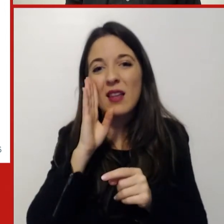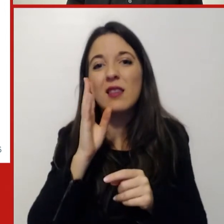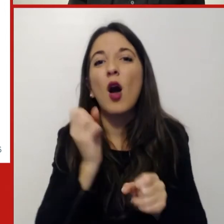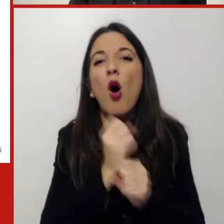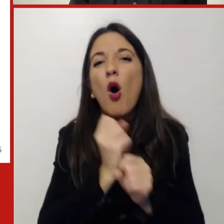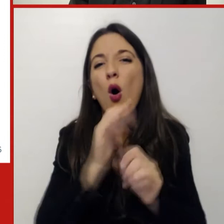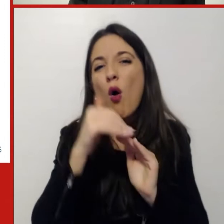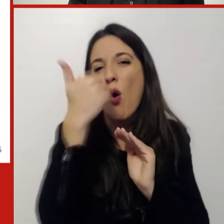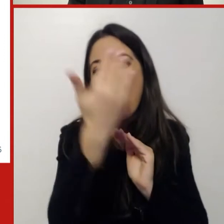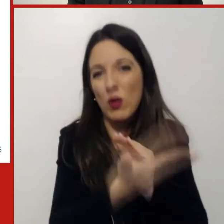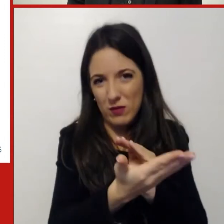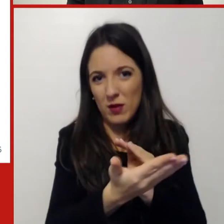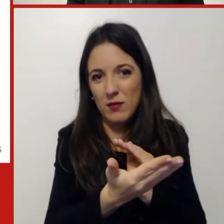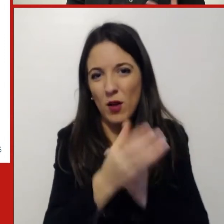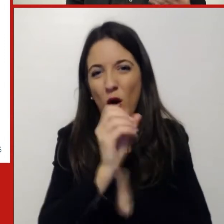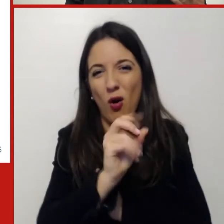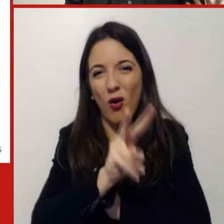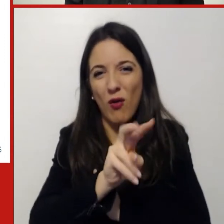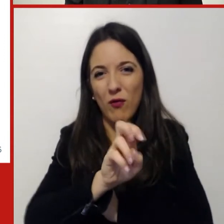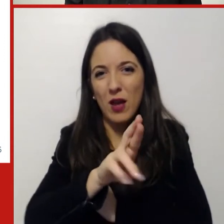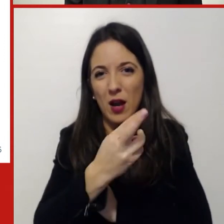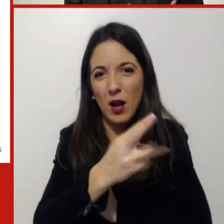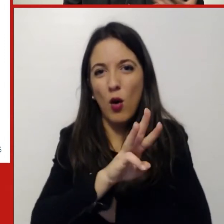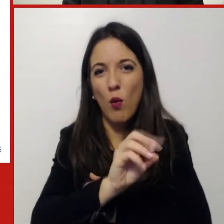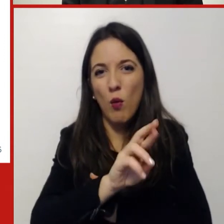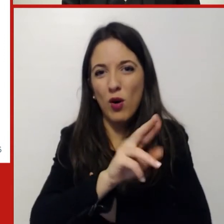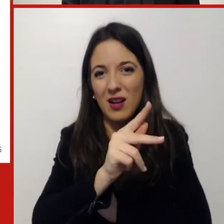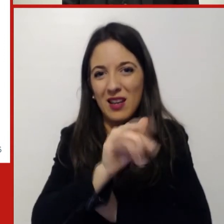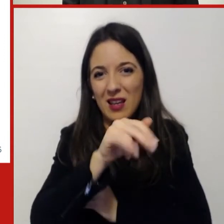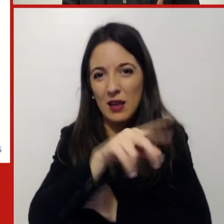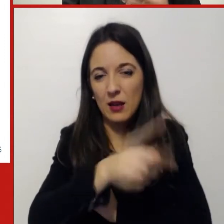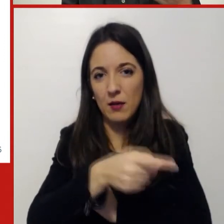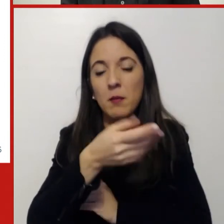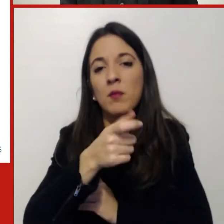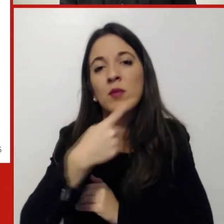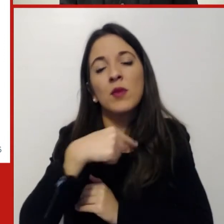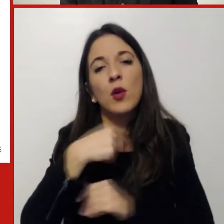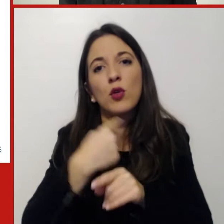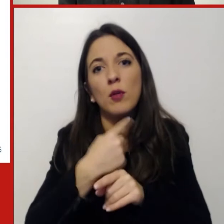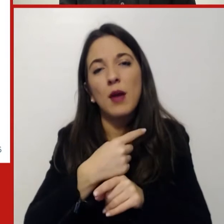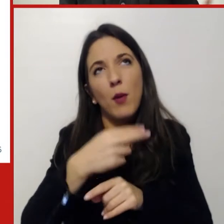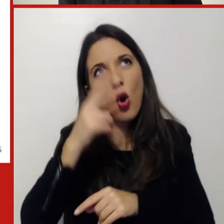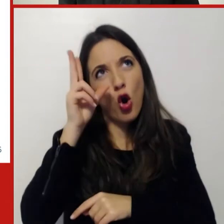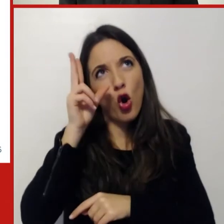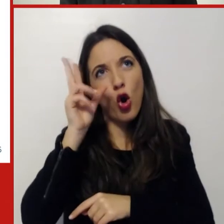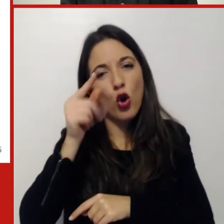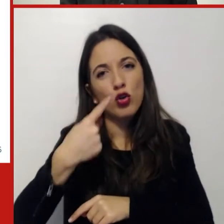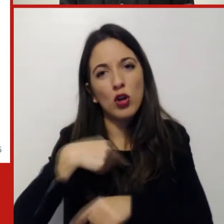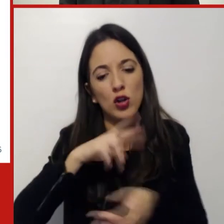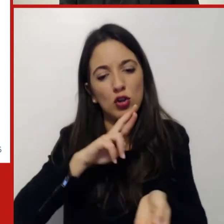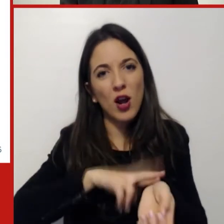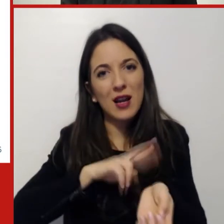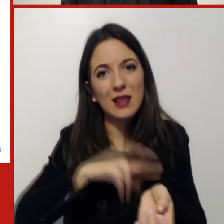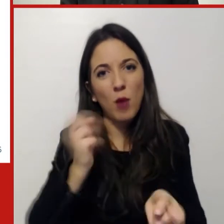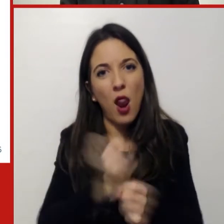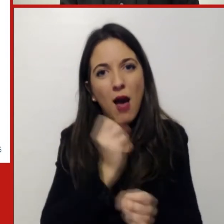conoscendo anche il nostro bioritmo della produttività perché non è vero che lavorare sempre, lavorare